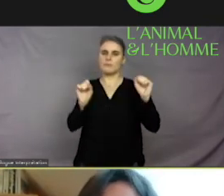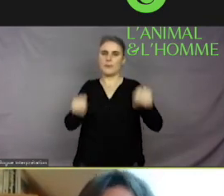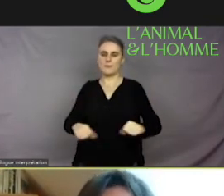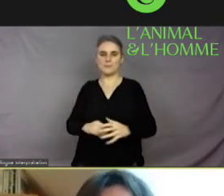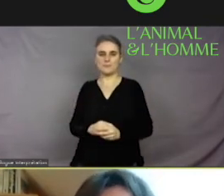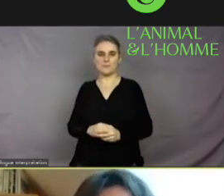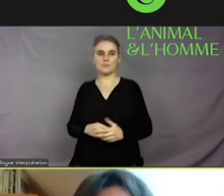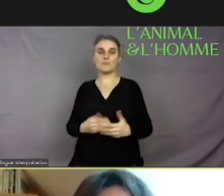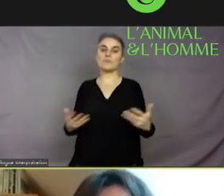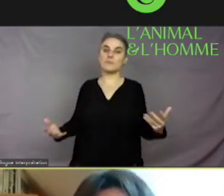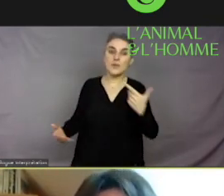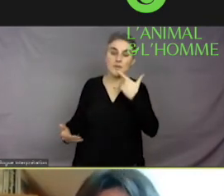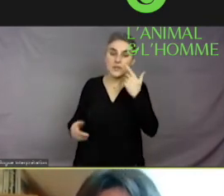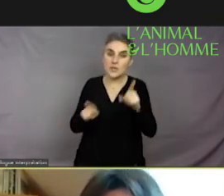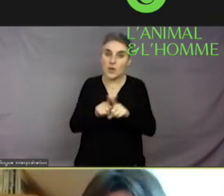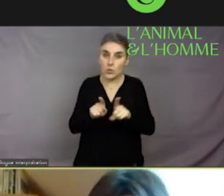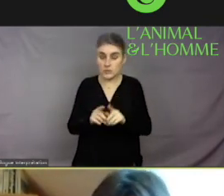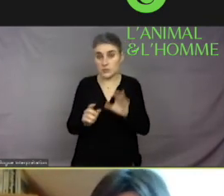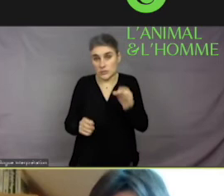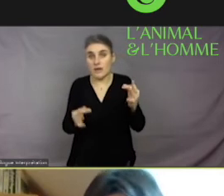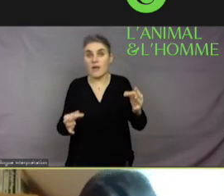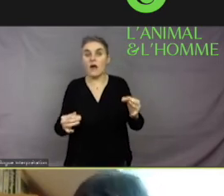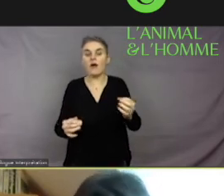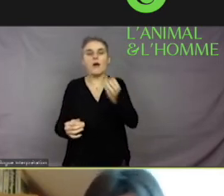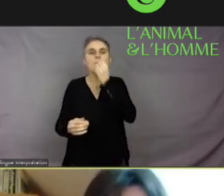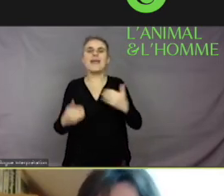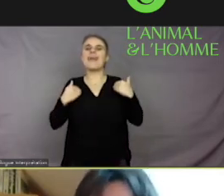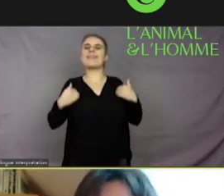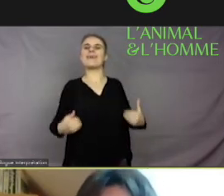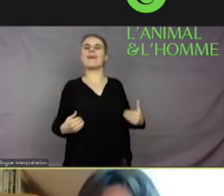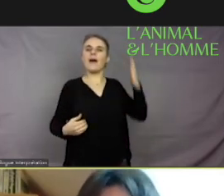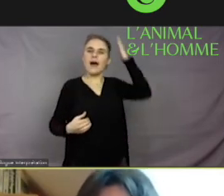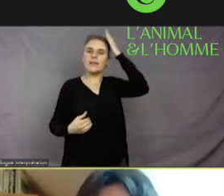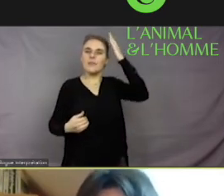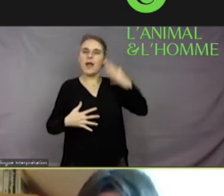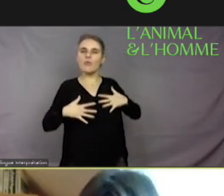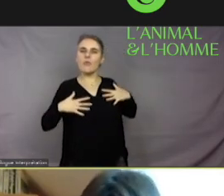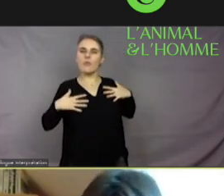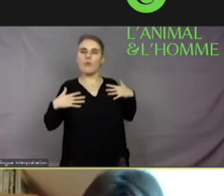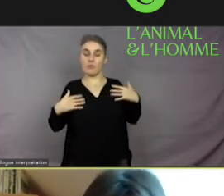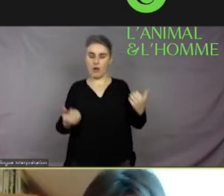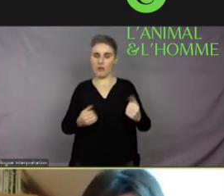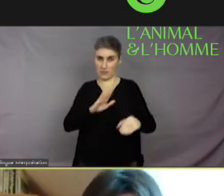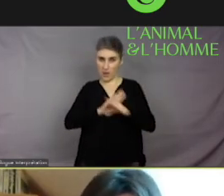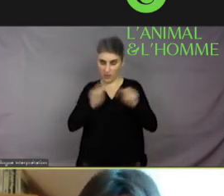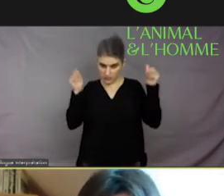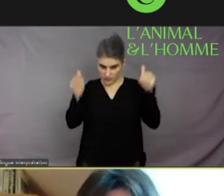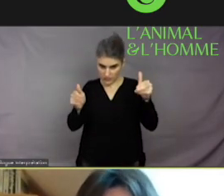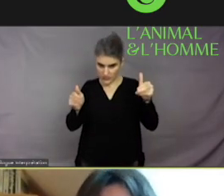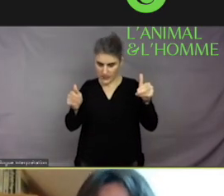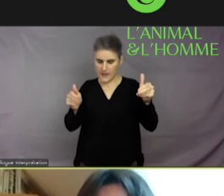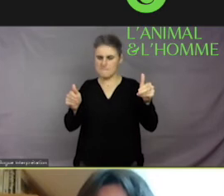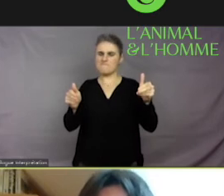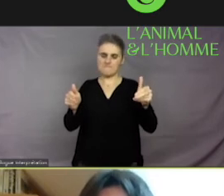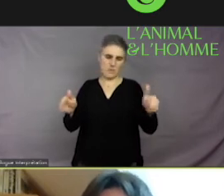implique aussi la notion de bien-être animal. Moi, j'ai dépassé la question du bien-être animal. J'ai dépassé la question de la bien